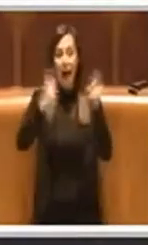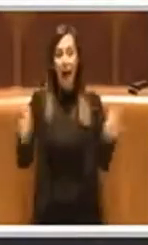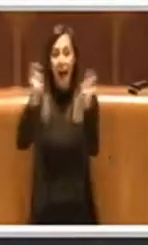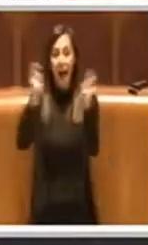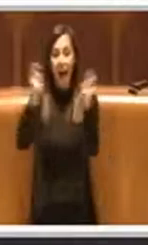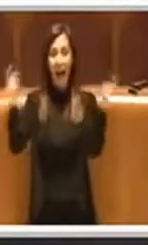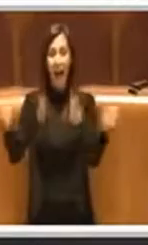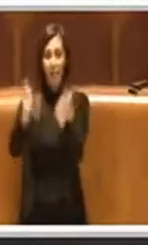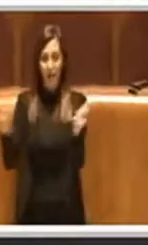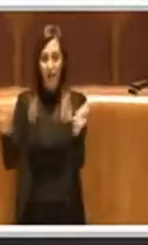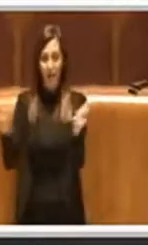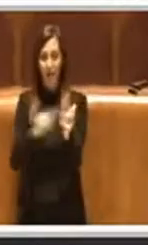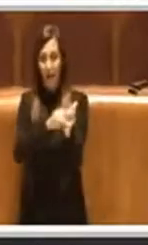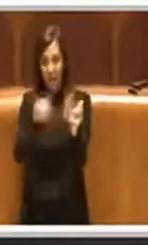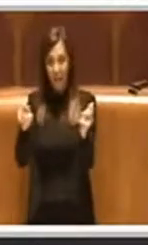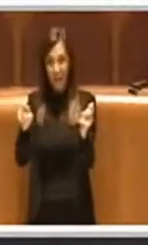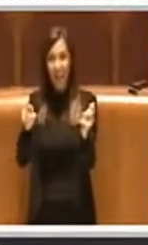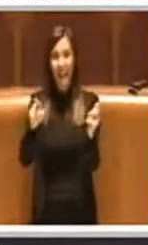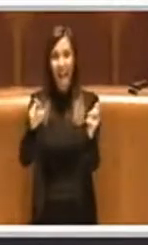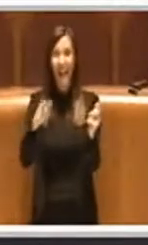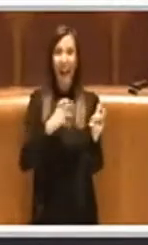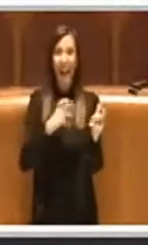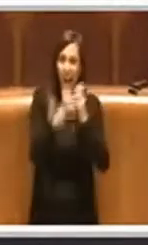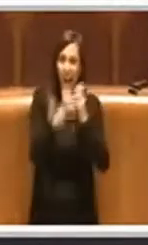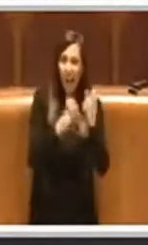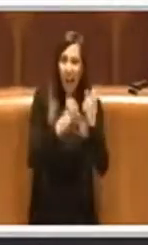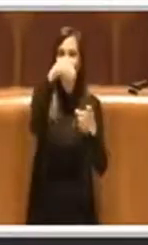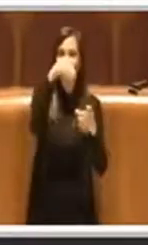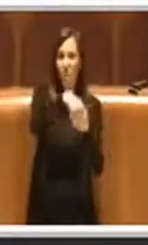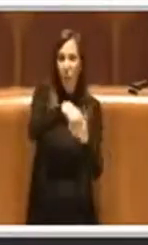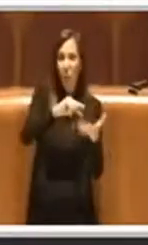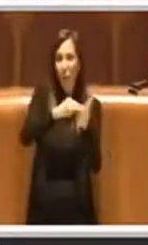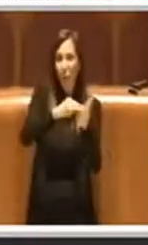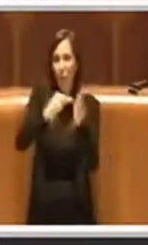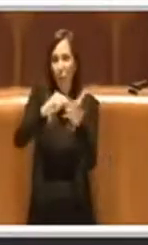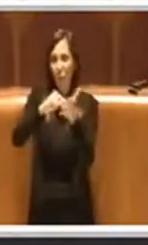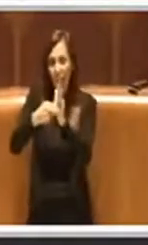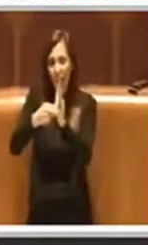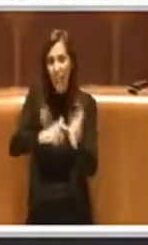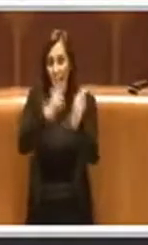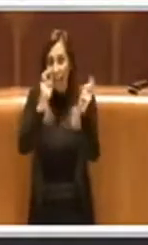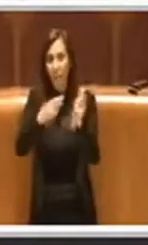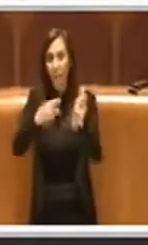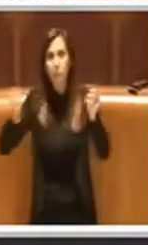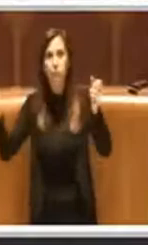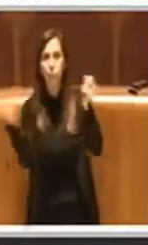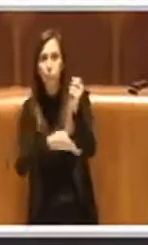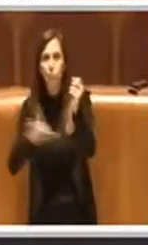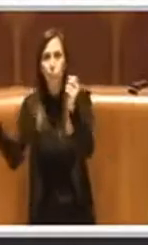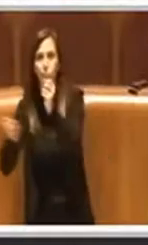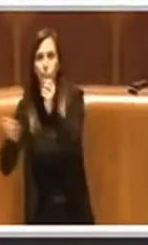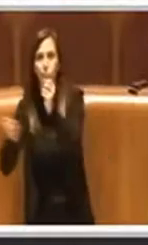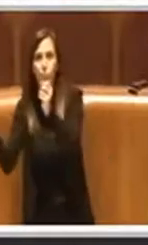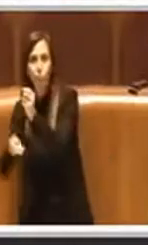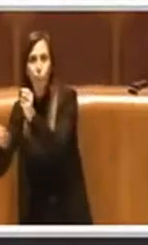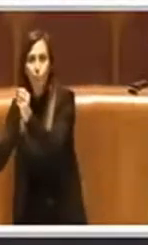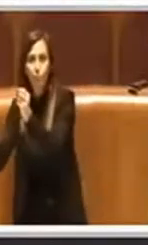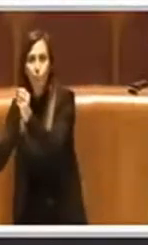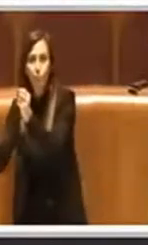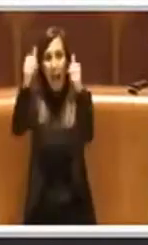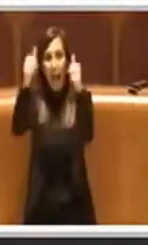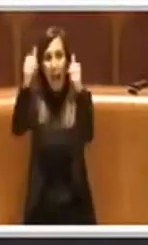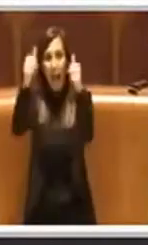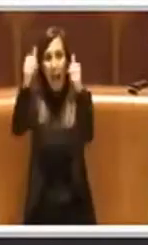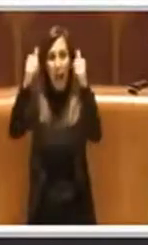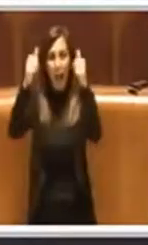hanno riscontrato delle criticità ovviamente successivamente sono stati abbattuti. Questo per un appalto che è